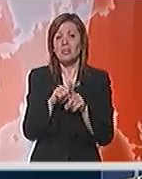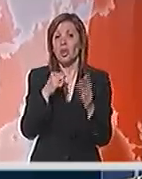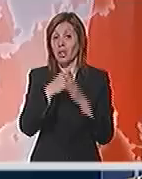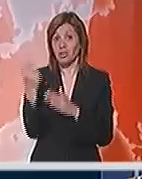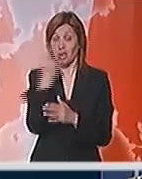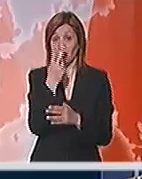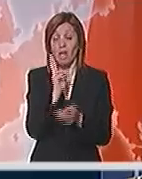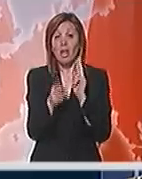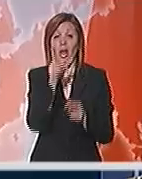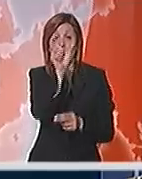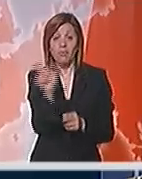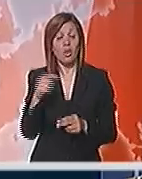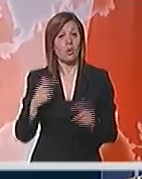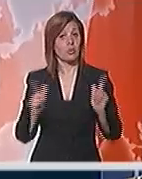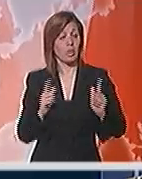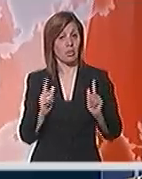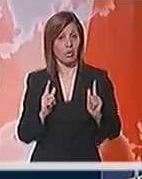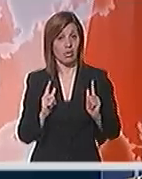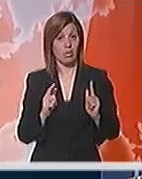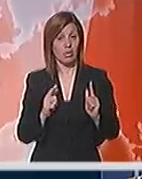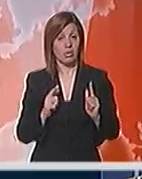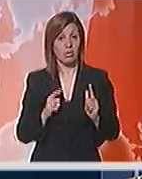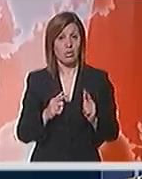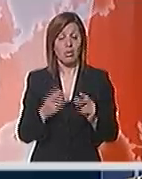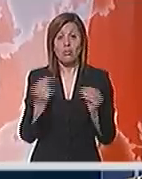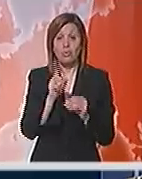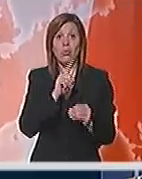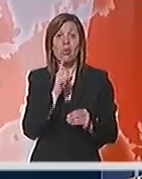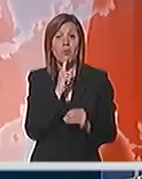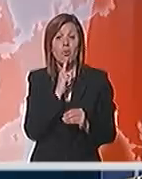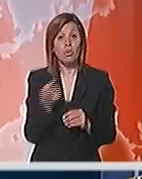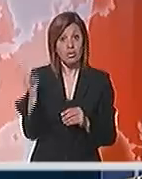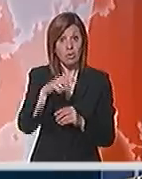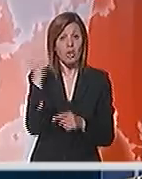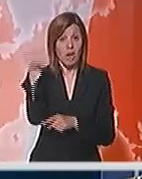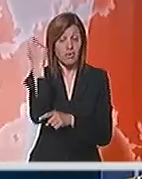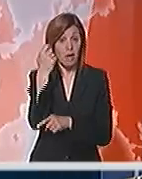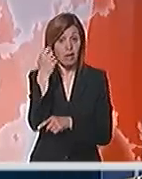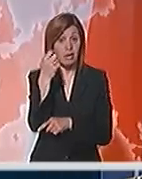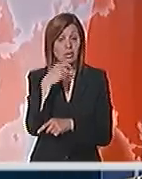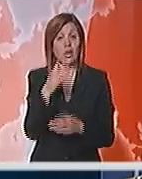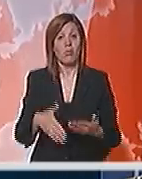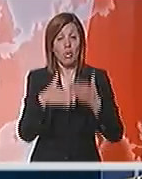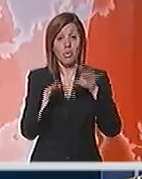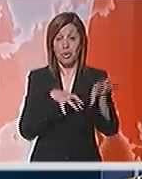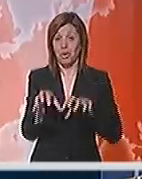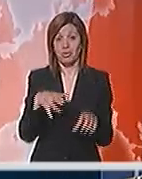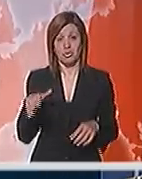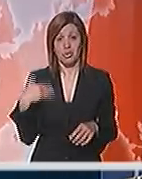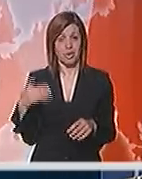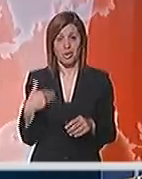razumete? I kako vi očekujete, pa koja će doći navijači sada da pomognu radnicima?